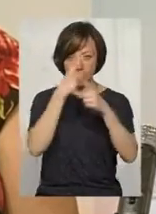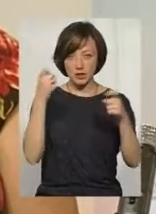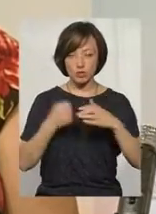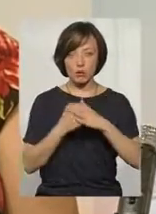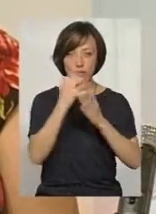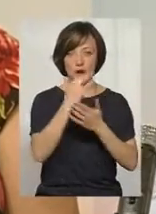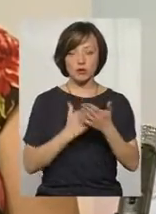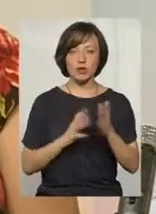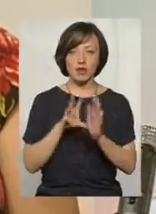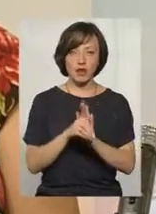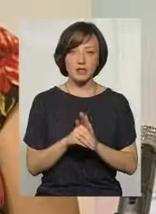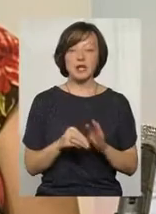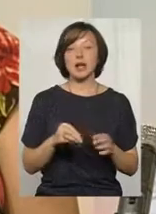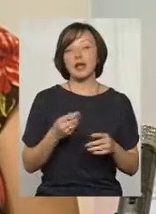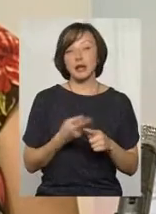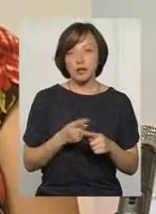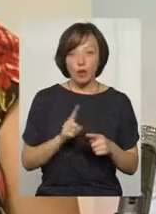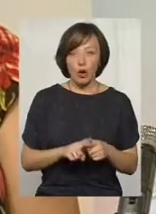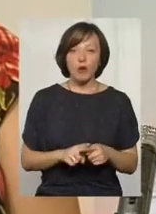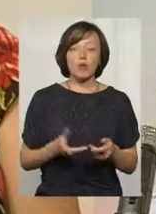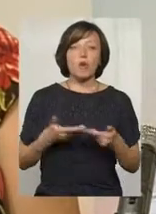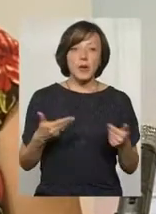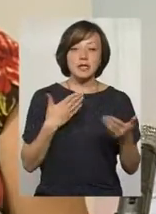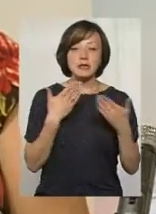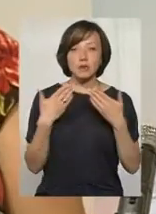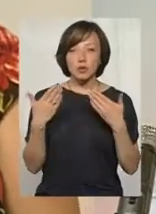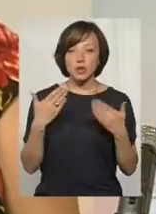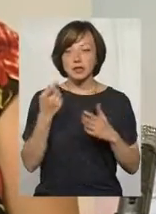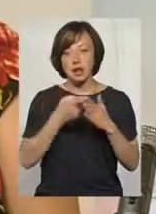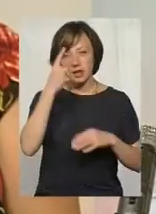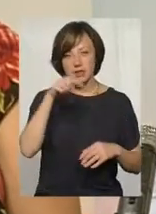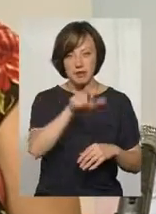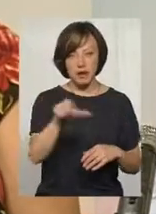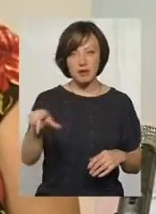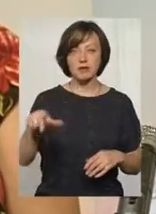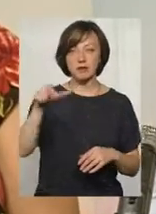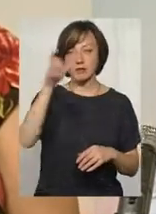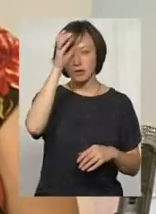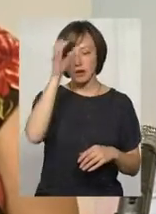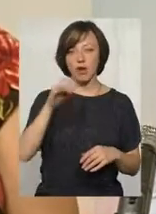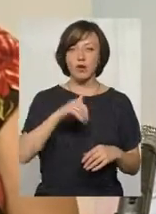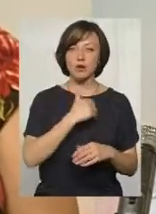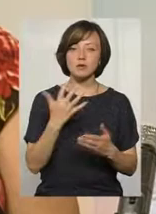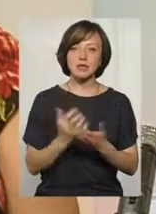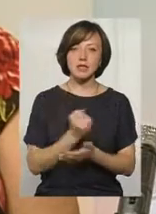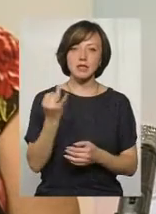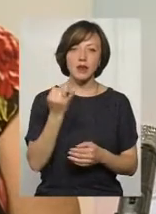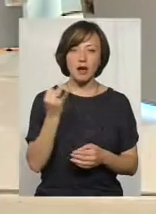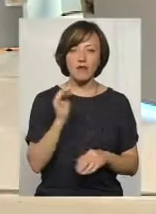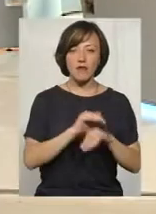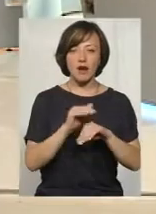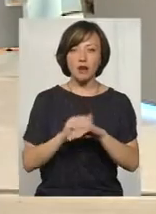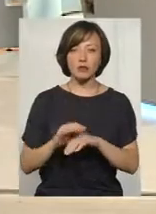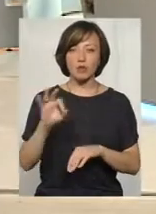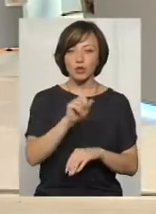базу завести. Тому, в принципі, ми спілкуємося з краєзнавцями, ми хочемо знайти цікаві якісь історичні факти